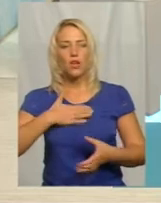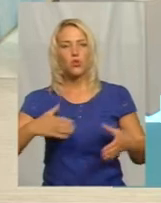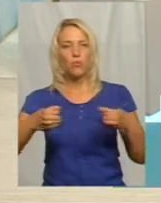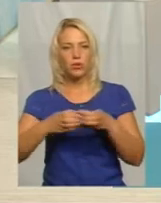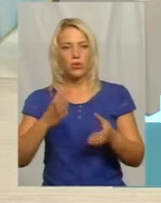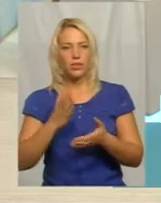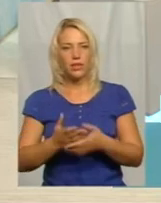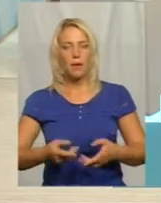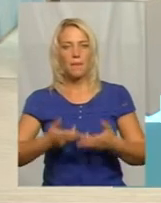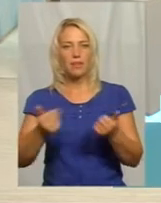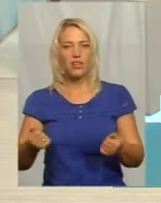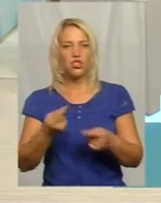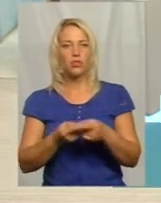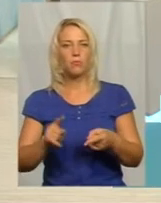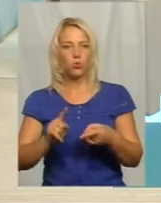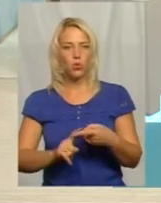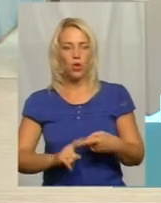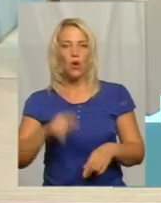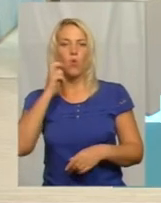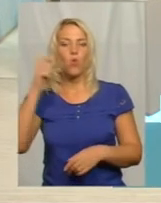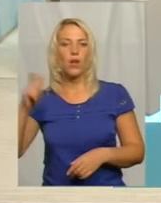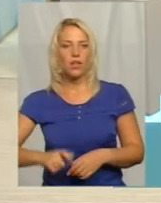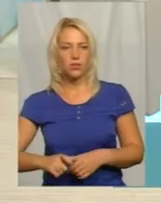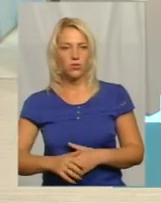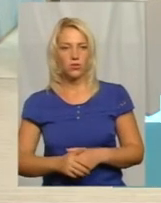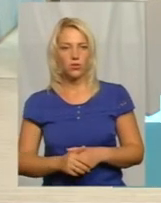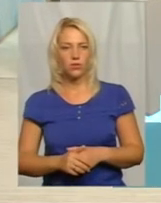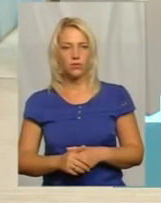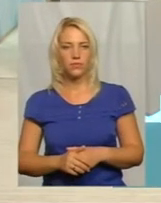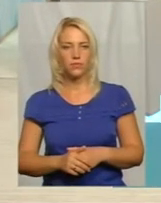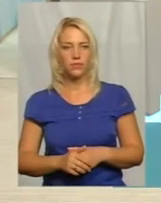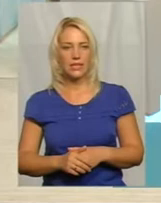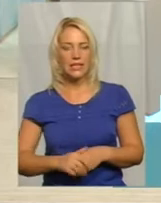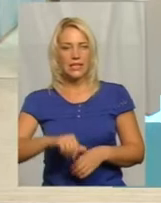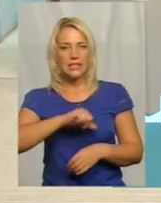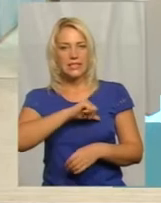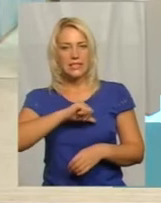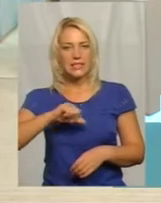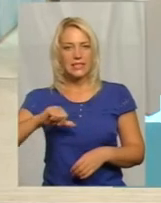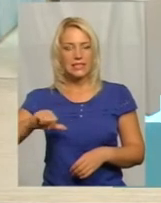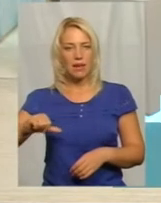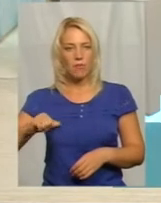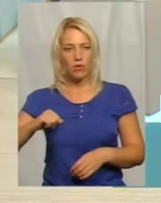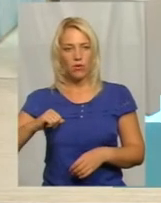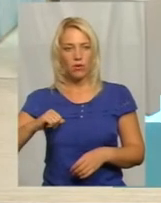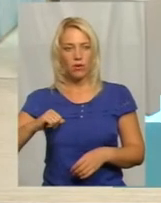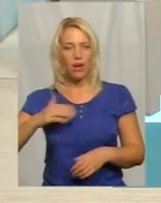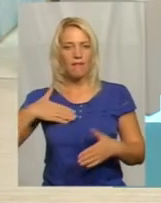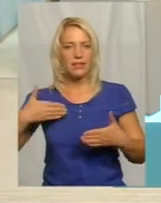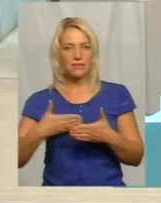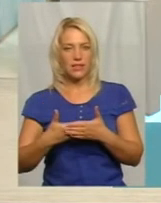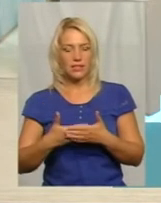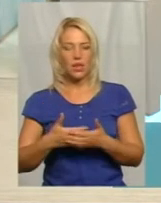якраз і є підтвердженням того українського самоактивації